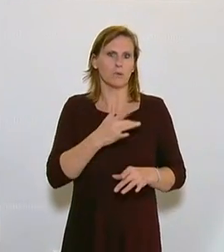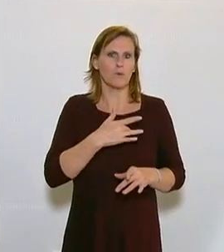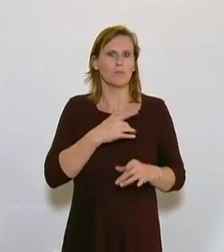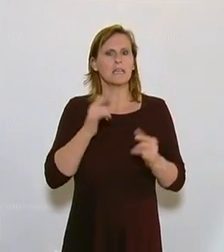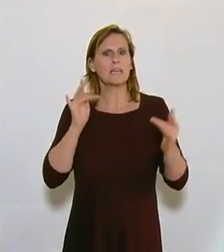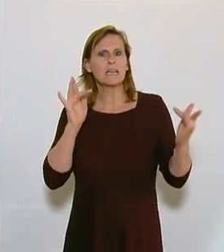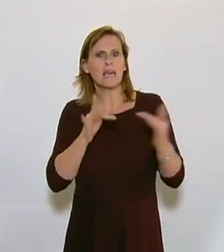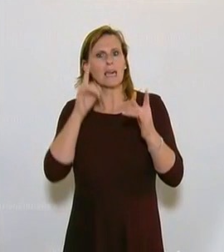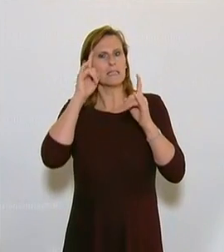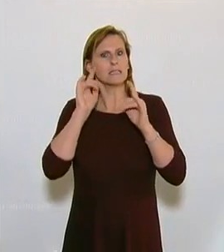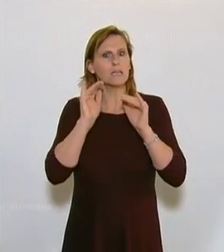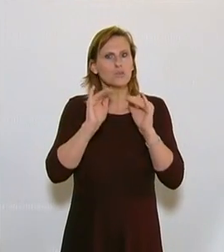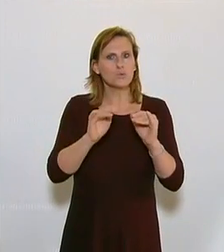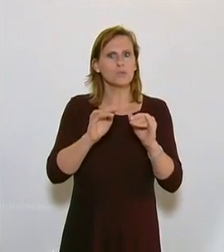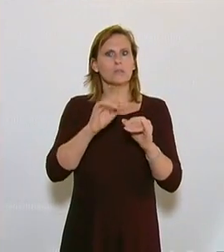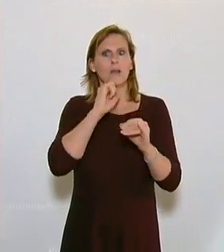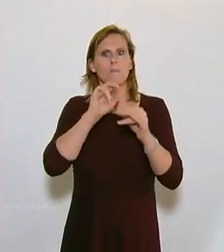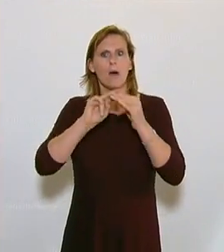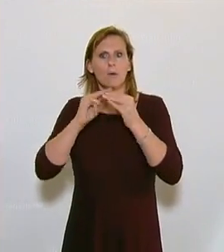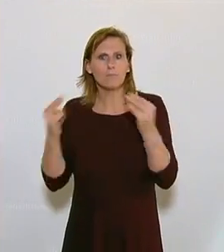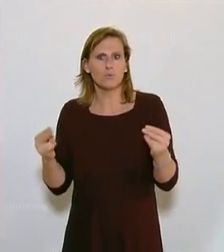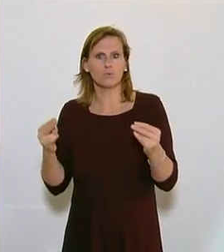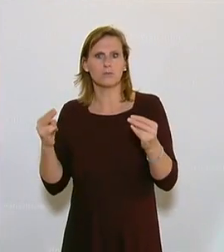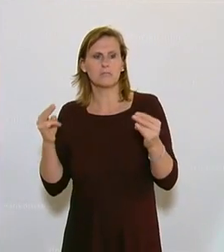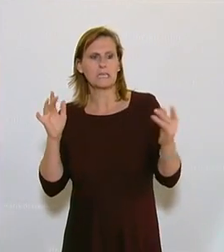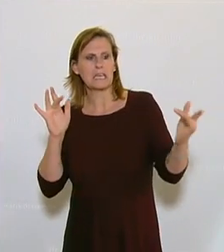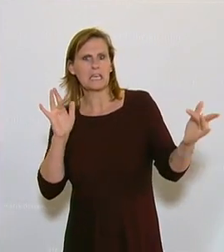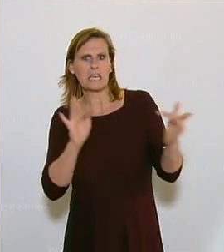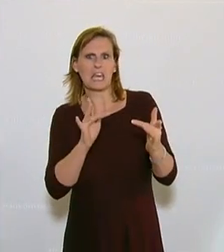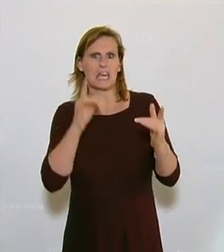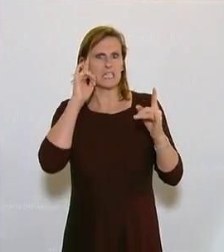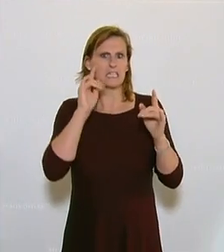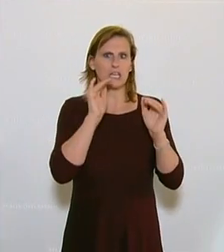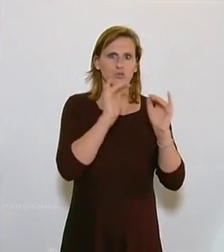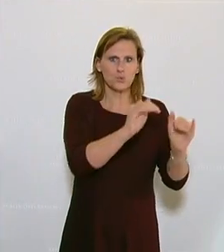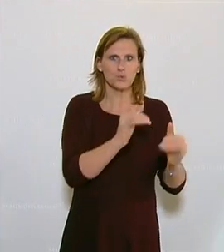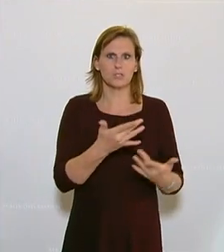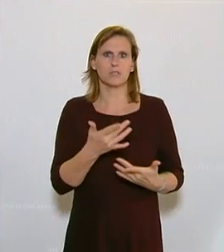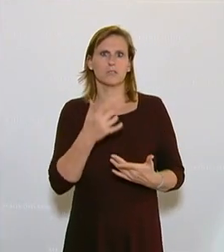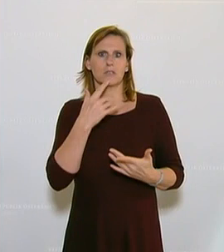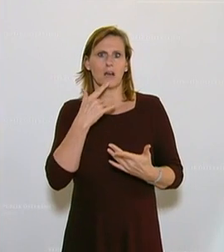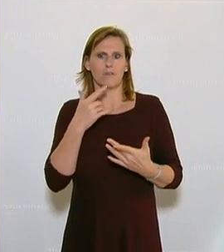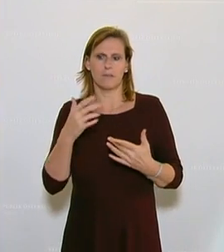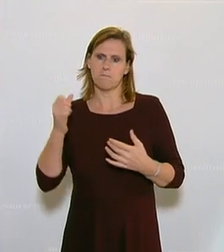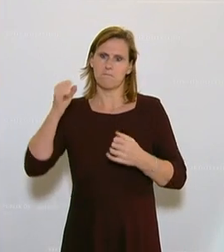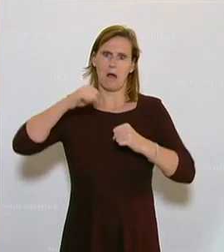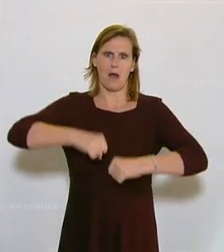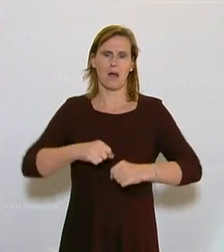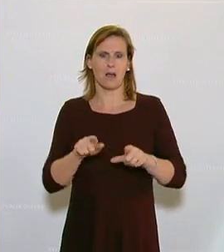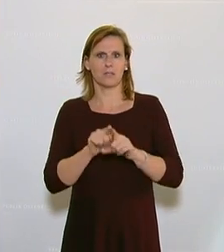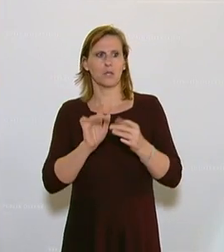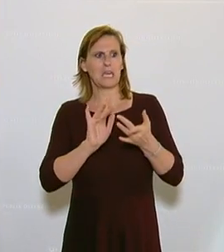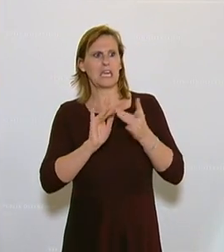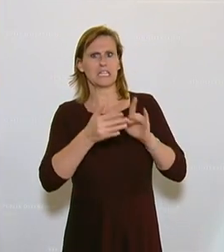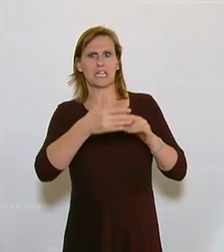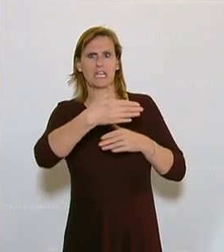Tierschützer gehen, weil der Bauernbund sich zusammenschließt und sagt, wir machen jetzt eine Initiative gegen die Tierschützer. Dann werden die halt vielleicht aus dem Internet